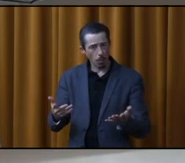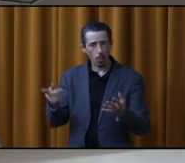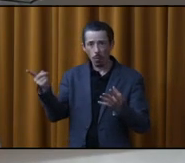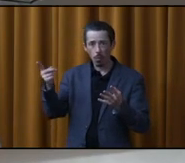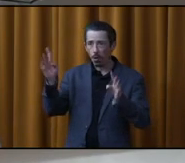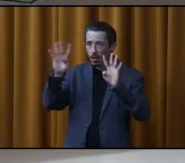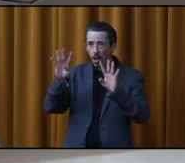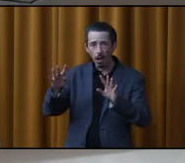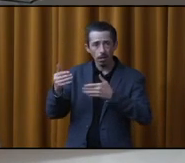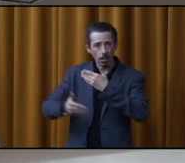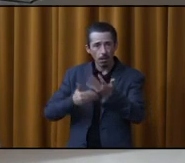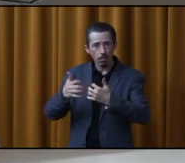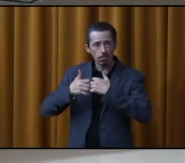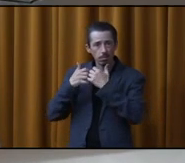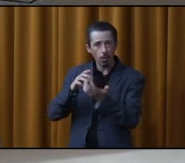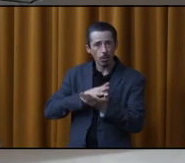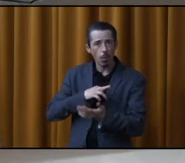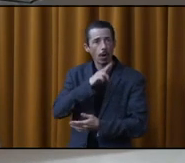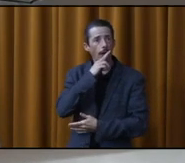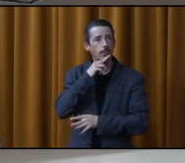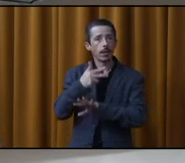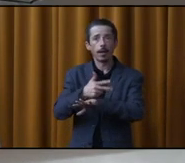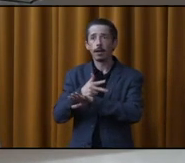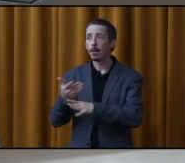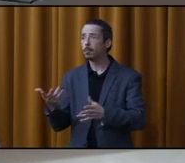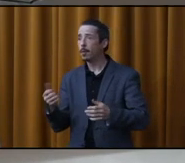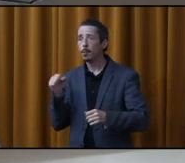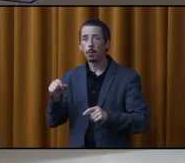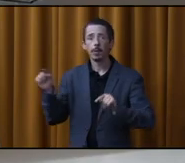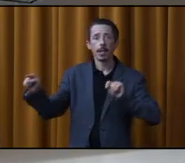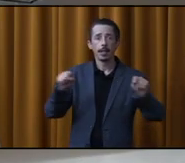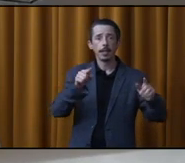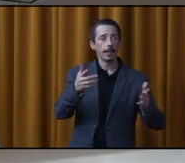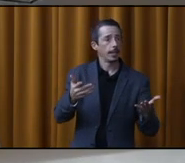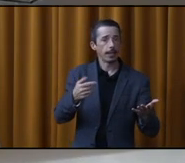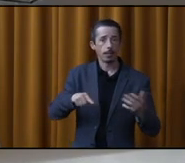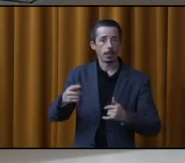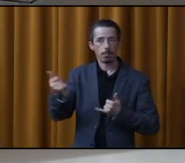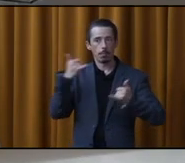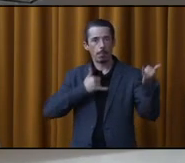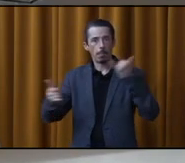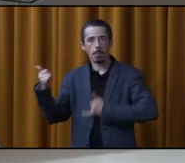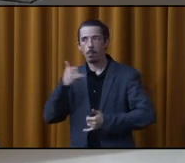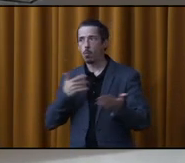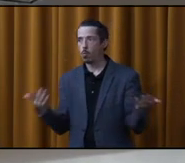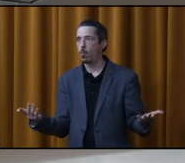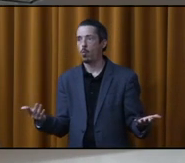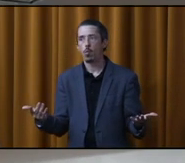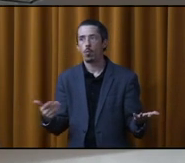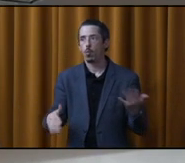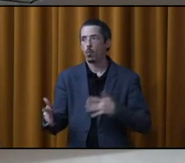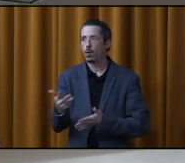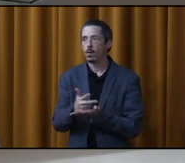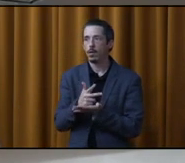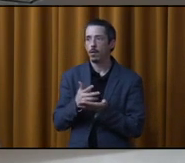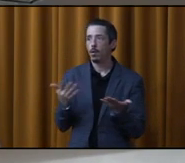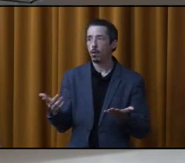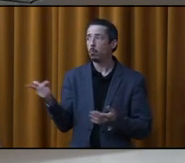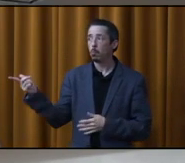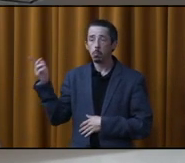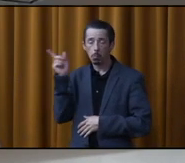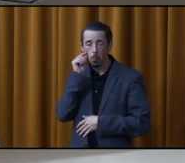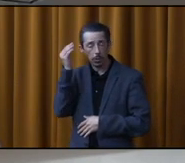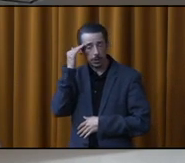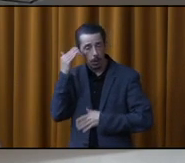fonctionnelle, des gens de restaurant, ils ne savent pas où mettre leur auto, les propriétaires m'appellent pour me dire « on peut-tu ». Mais c'est ça de l'air que vous êtes déjà au fait,